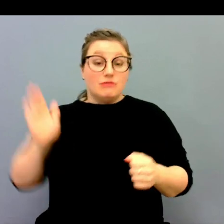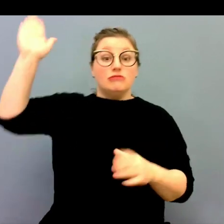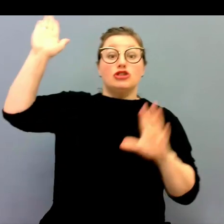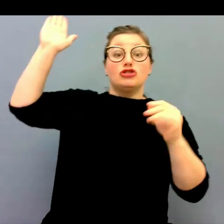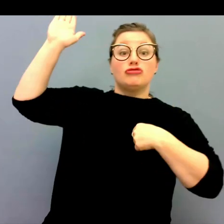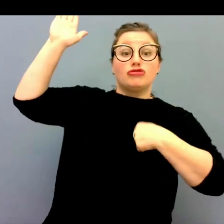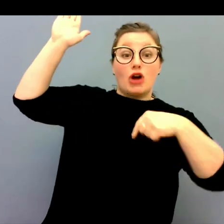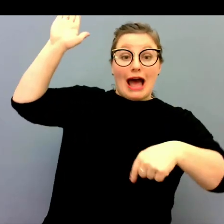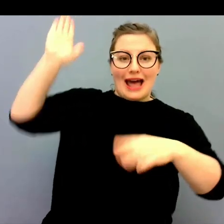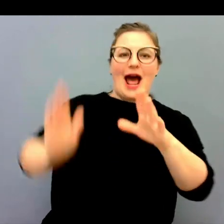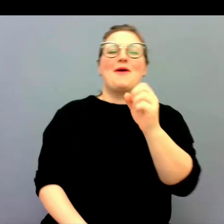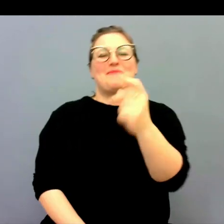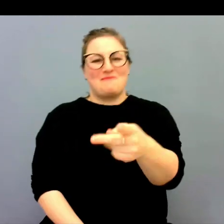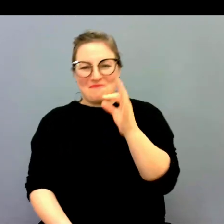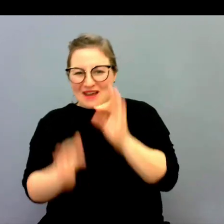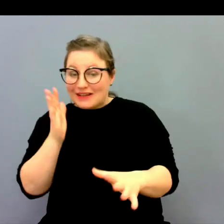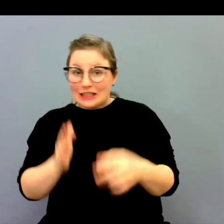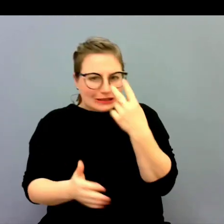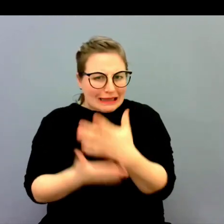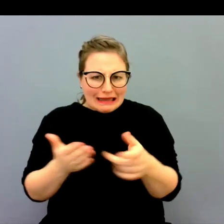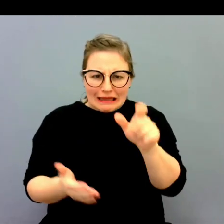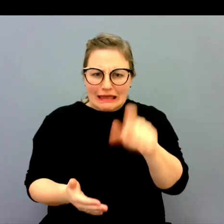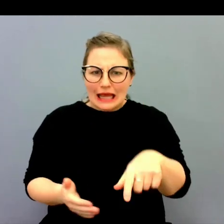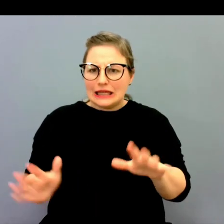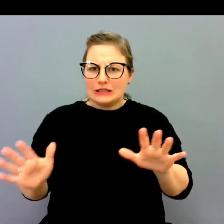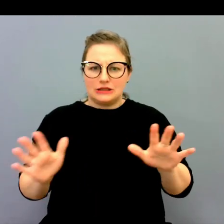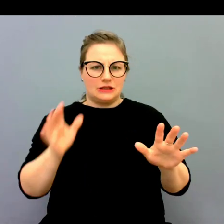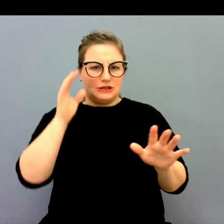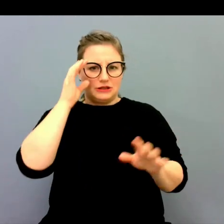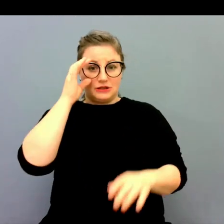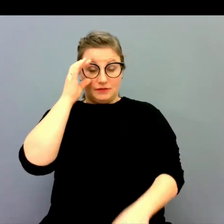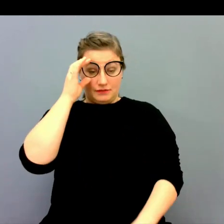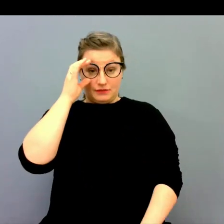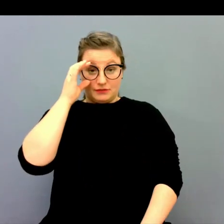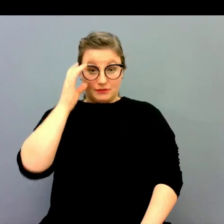Är du med oss? jag är med. Ja, perfekt. Jag ser inte dig då.